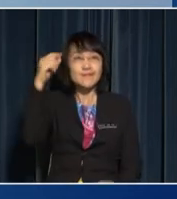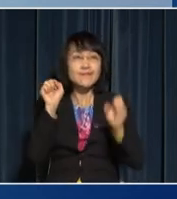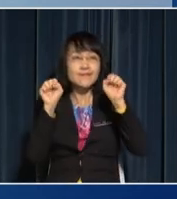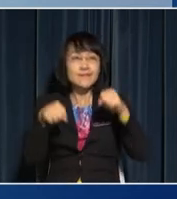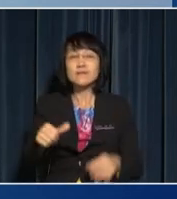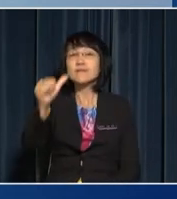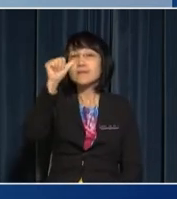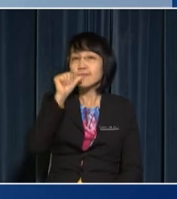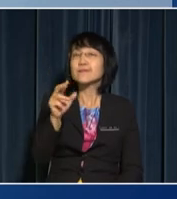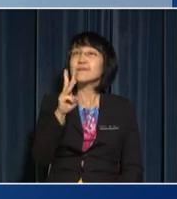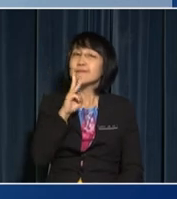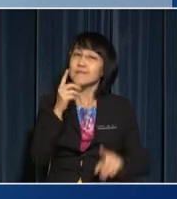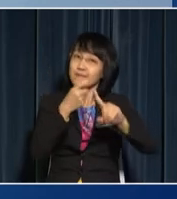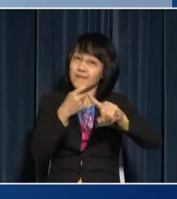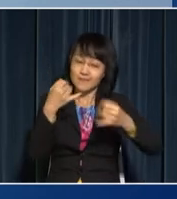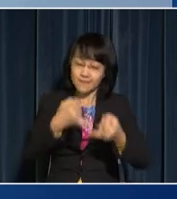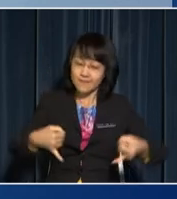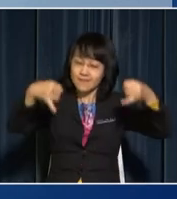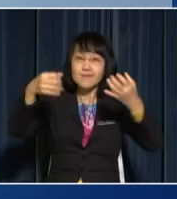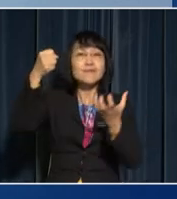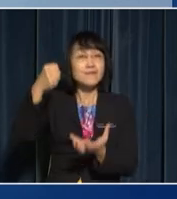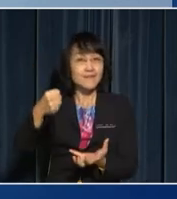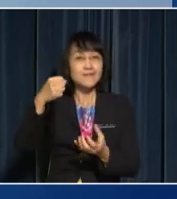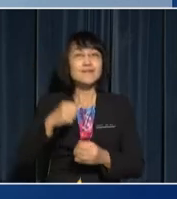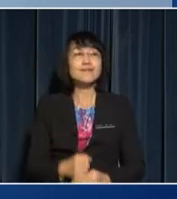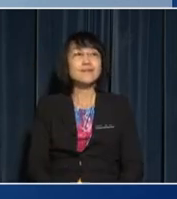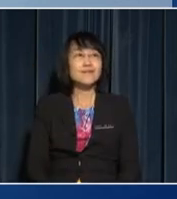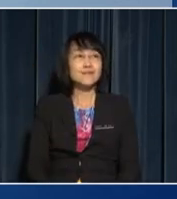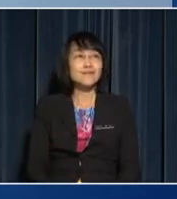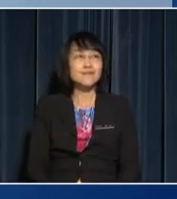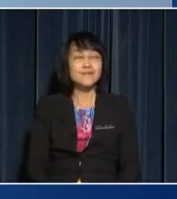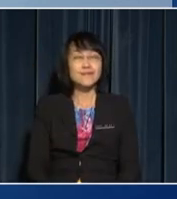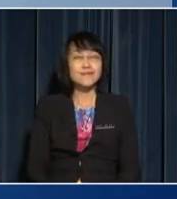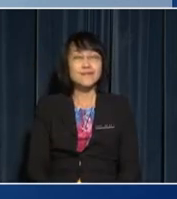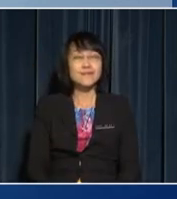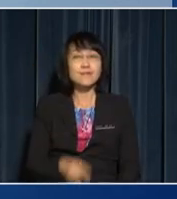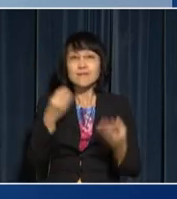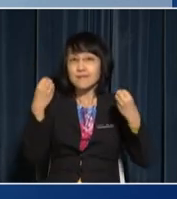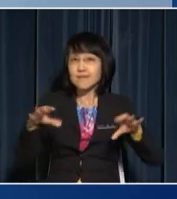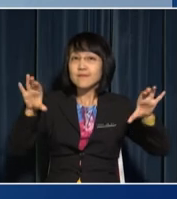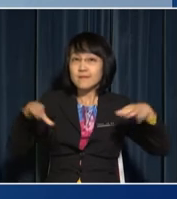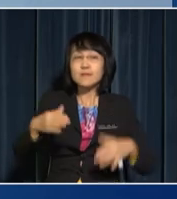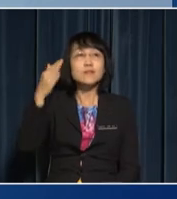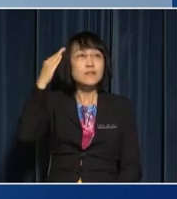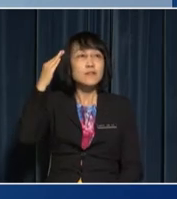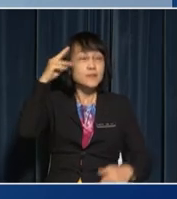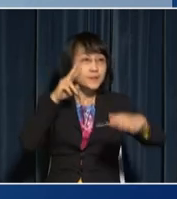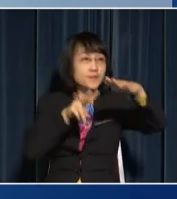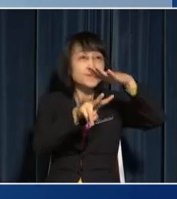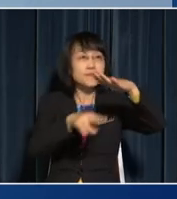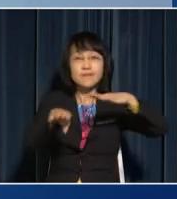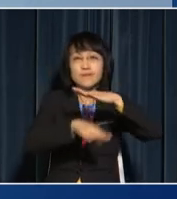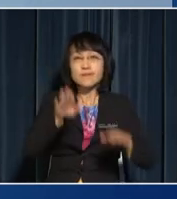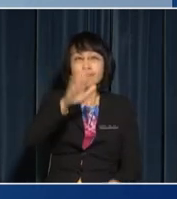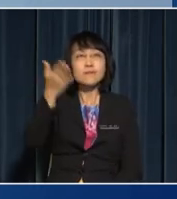is able to drink the water from the jar You have made the prediction